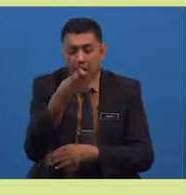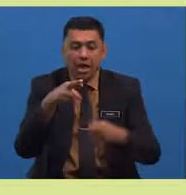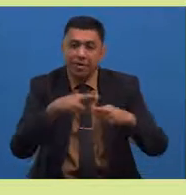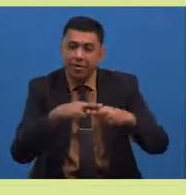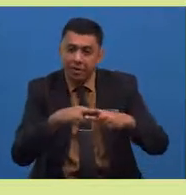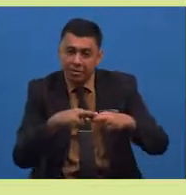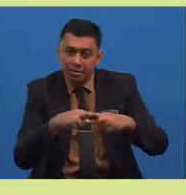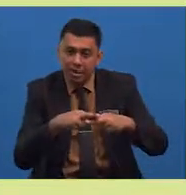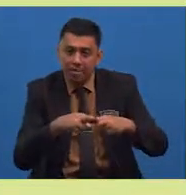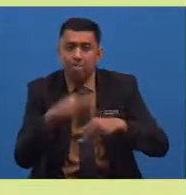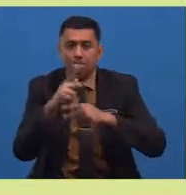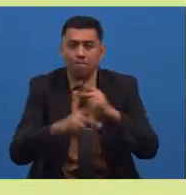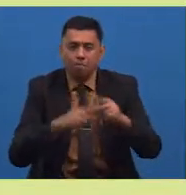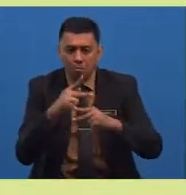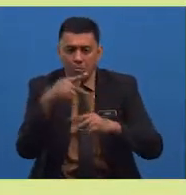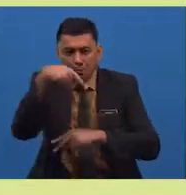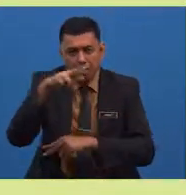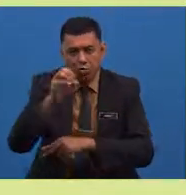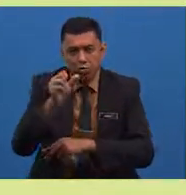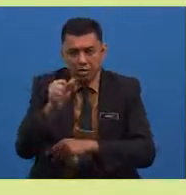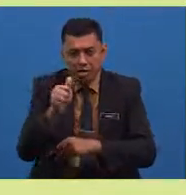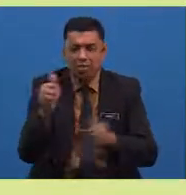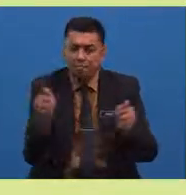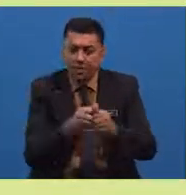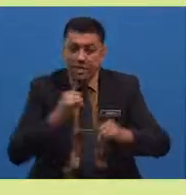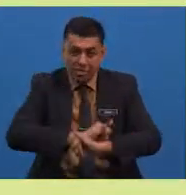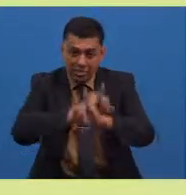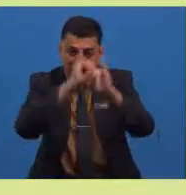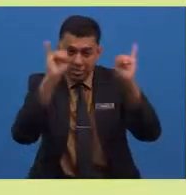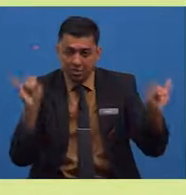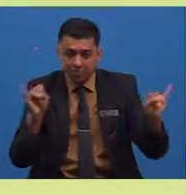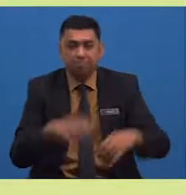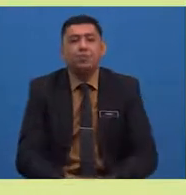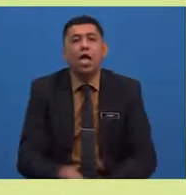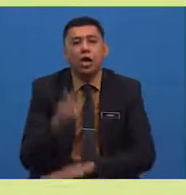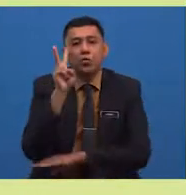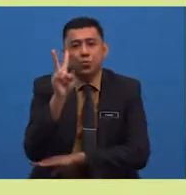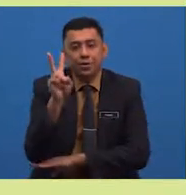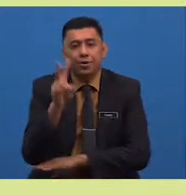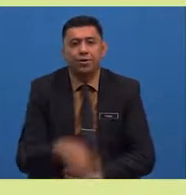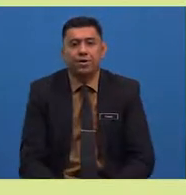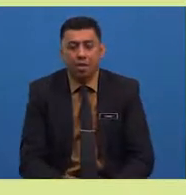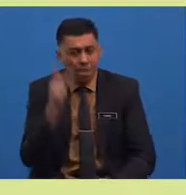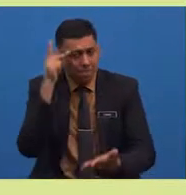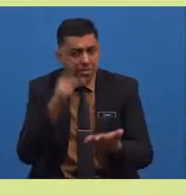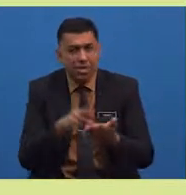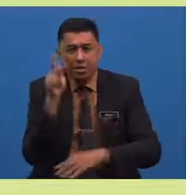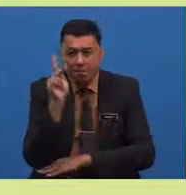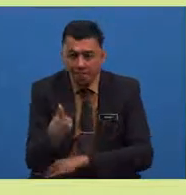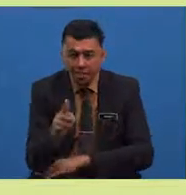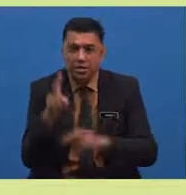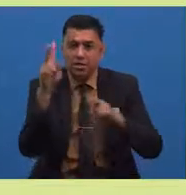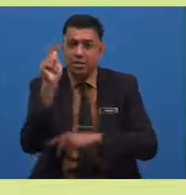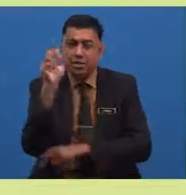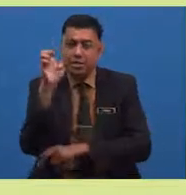ringkas prosa dengan jelas. Kedua, mengenalpasti tema,